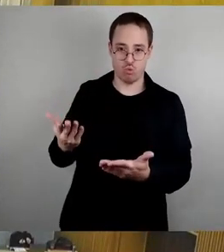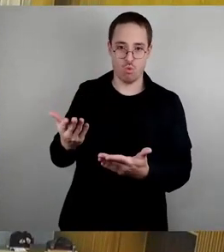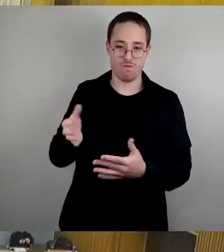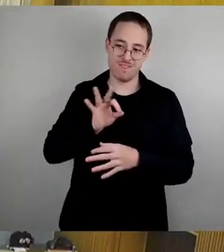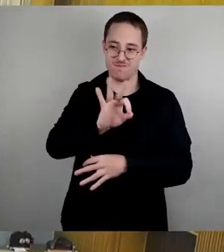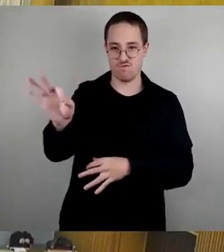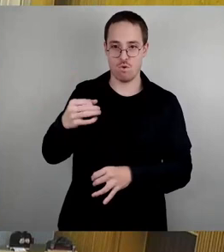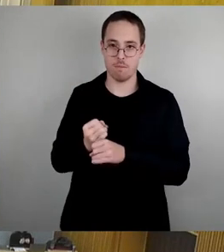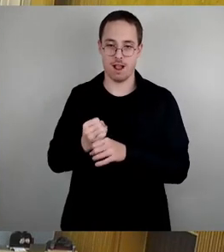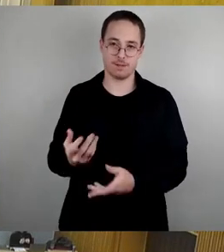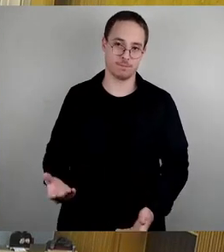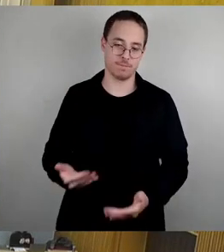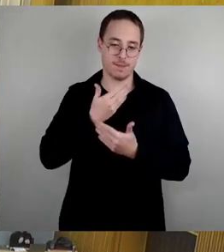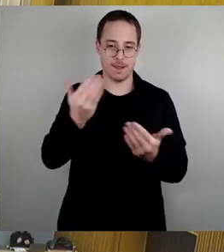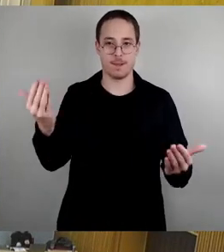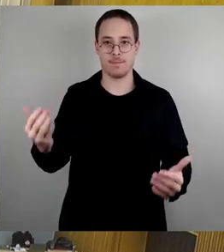Fraktion Die Linke, Frau Bakko.